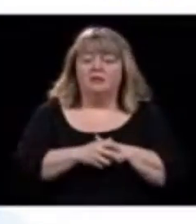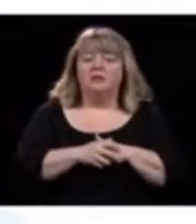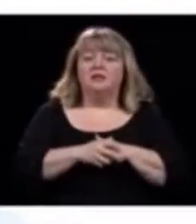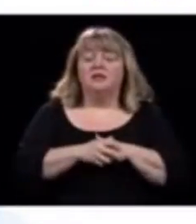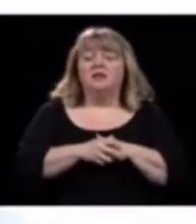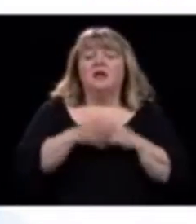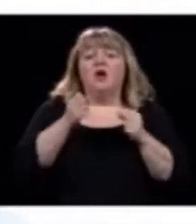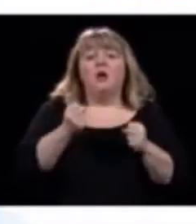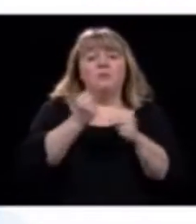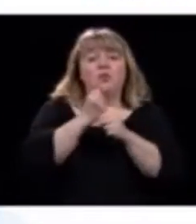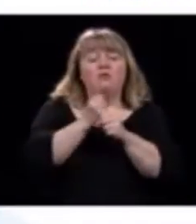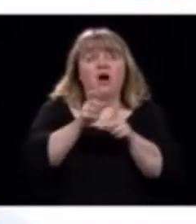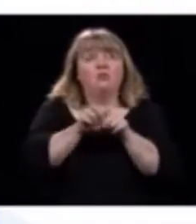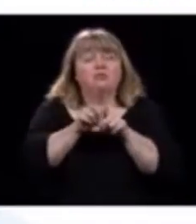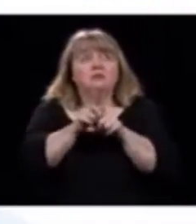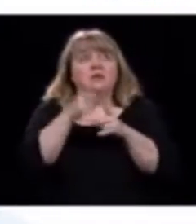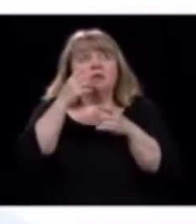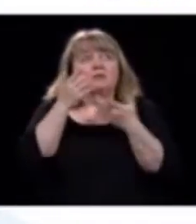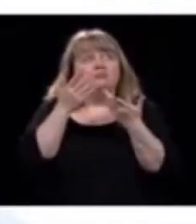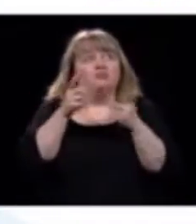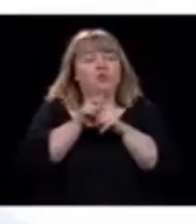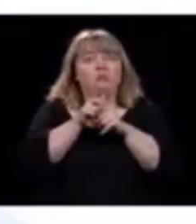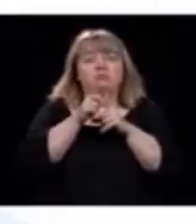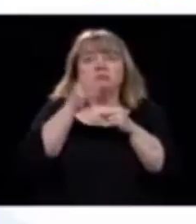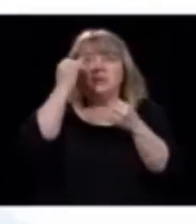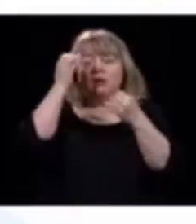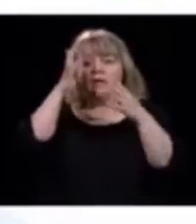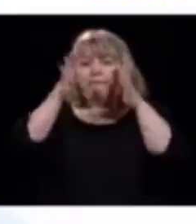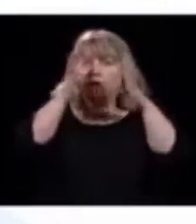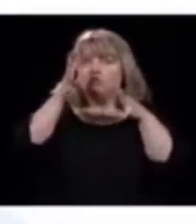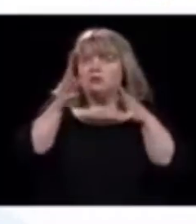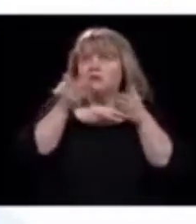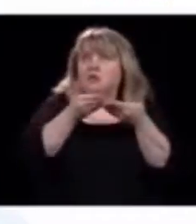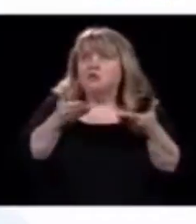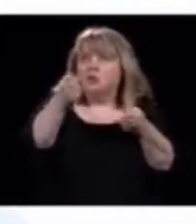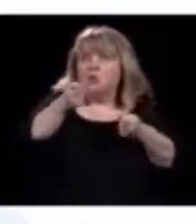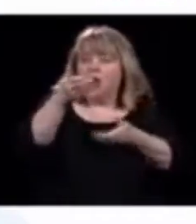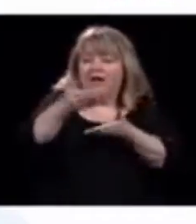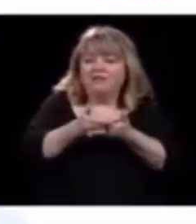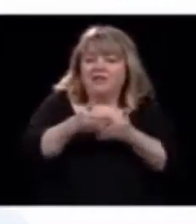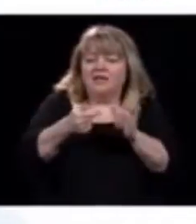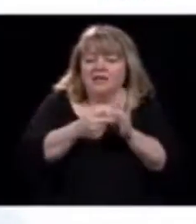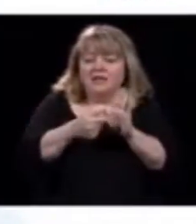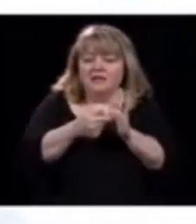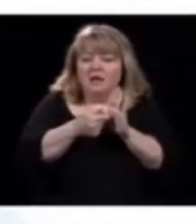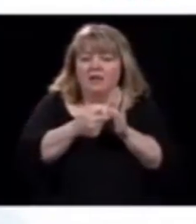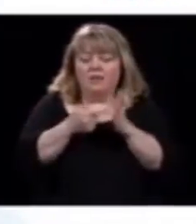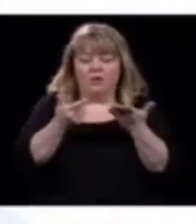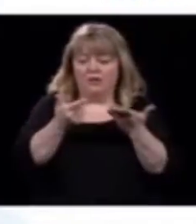On peut faire des scénarios, rien que sur la base, des données qu'on prévoit avec un scénario de taux d'attaque, etc.